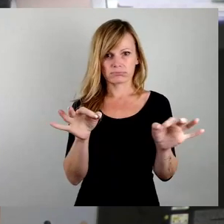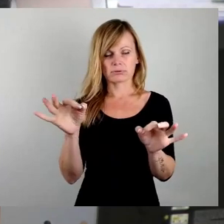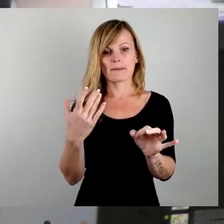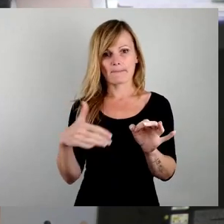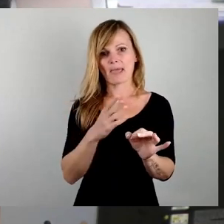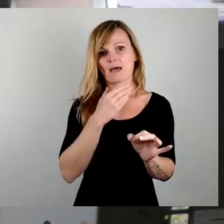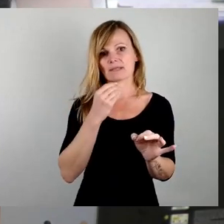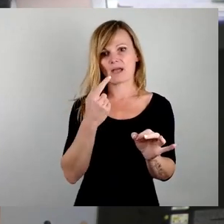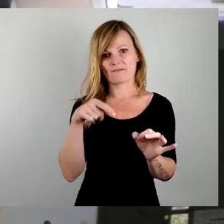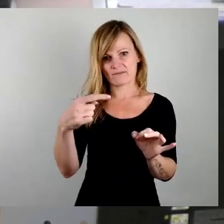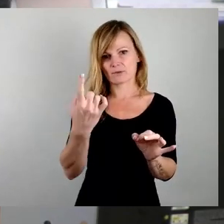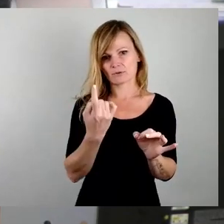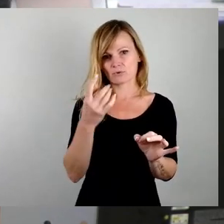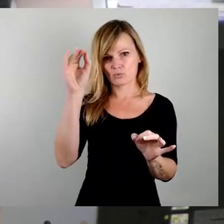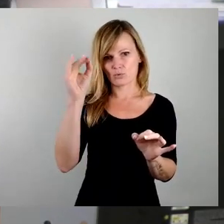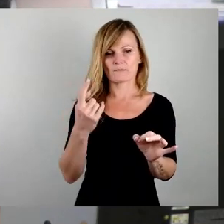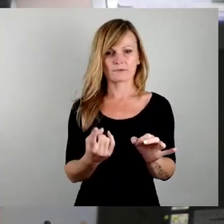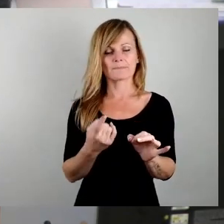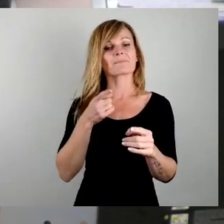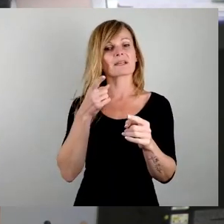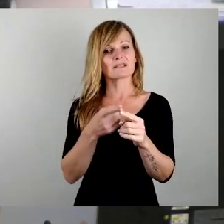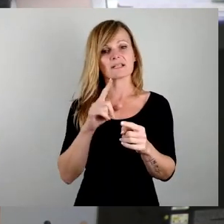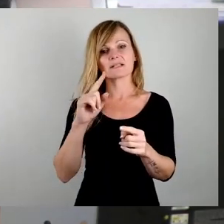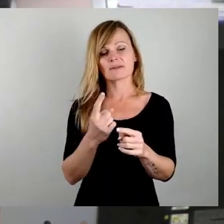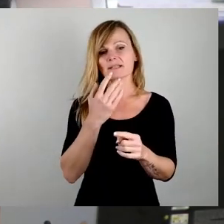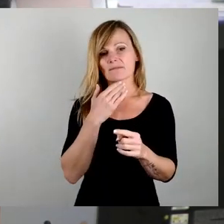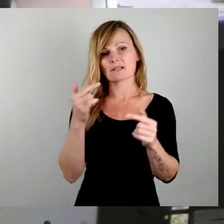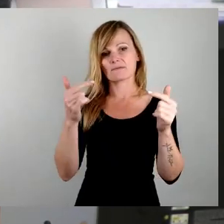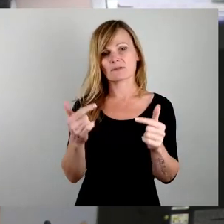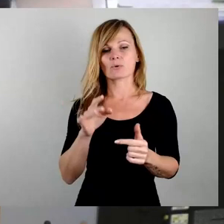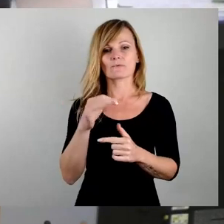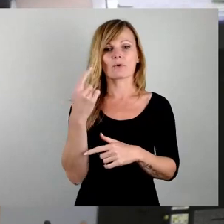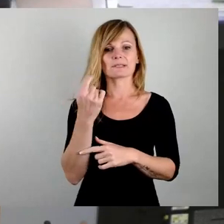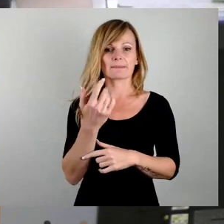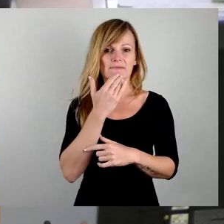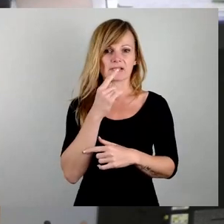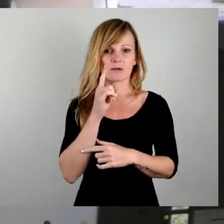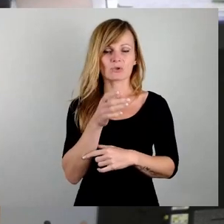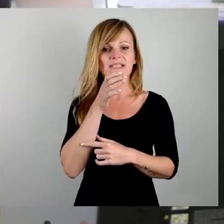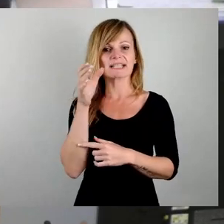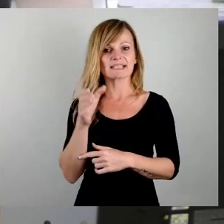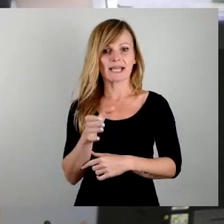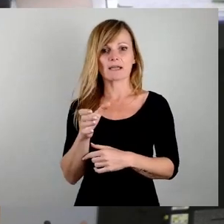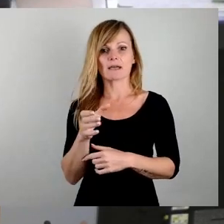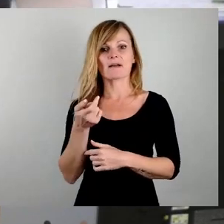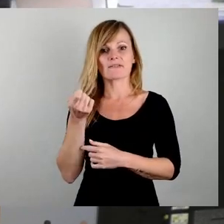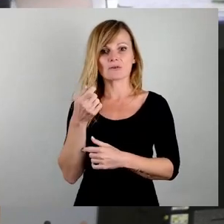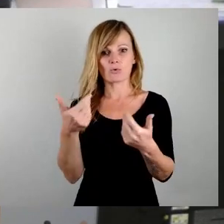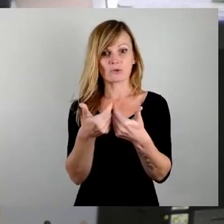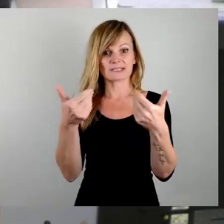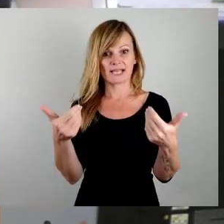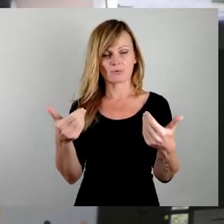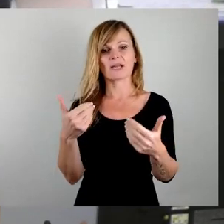des Beschlusses ist der Aufbau einer zweiten Wasserversorgung für Betriebswasser und die Trennung von Trinkwasserversorgung, die bisher über ein System